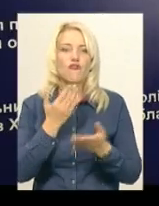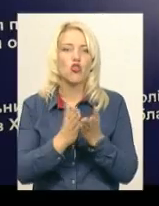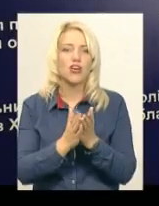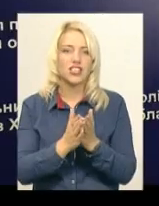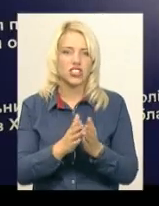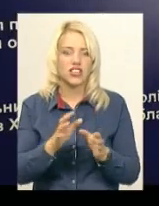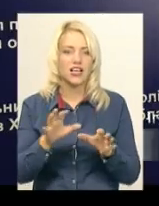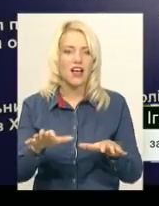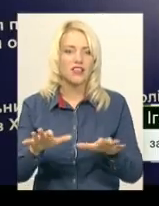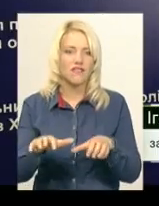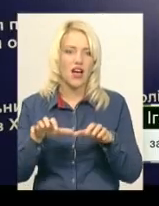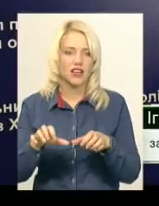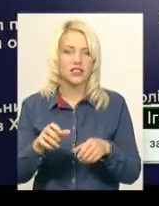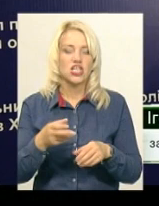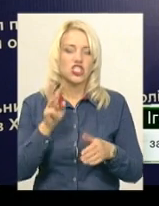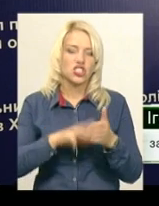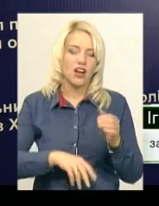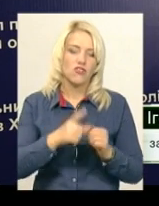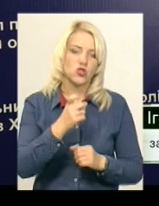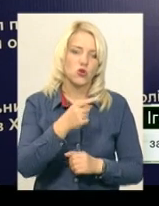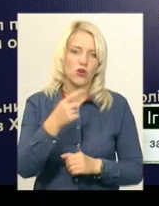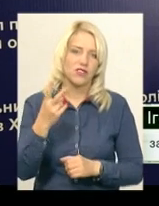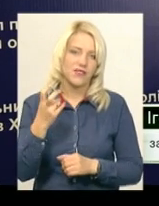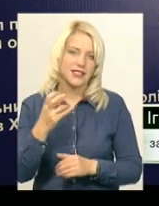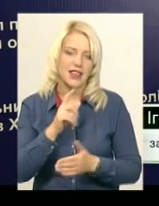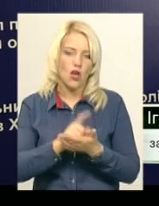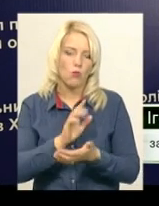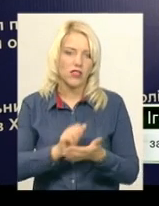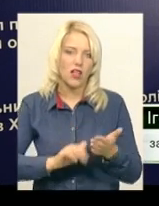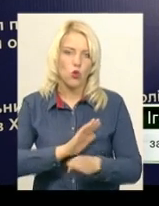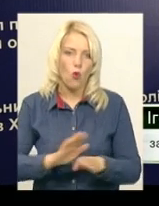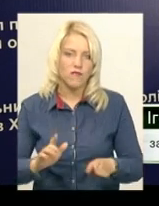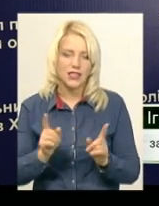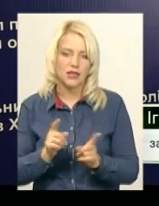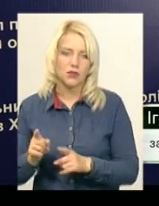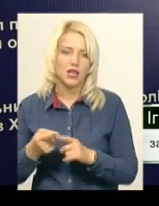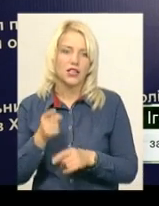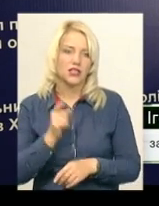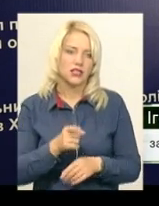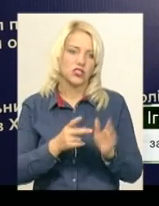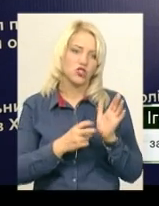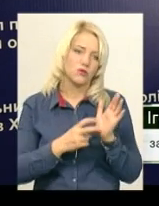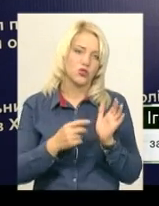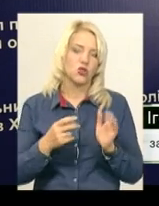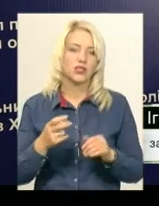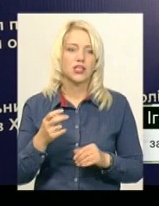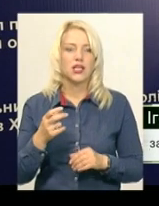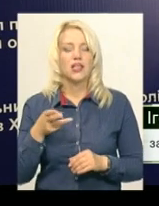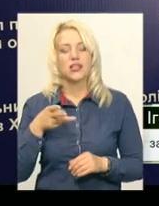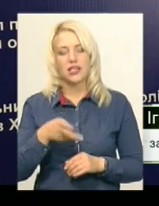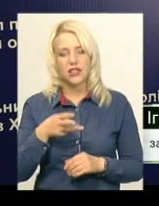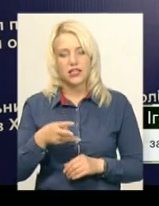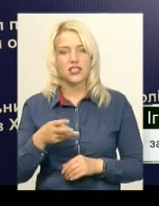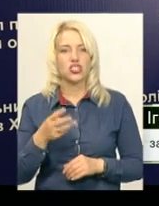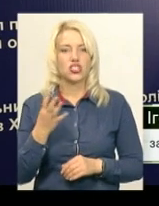Штраф від 100 до 200 необхідних мінімум доходів гробадян, тобто мова йде про 1700-3400 гривень.